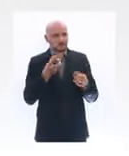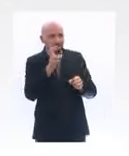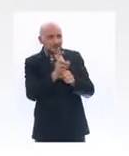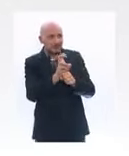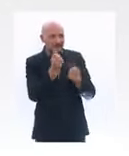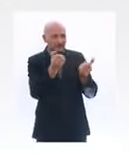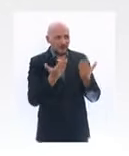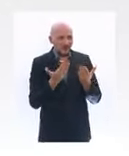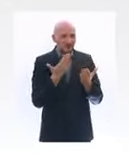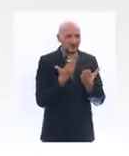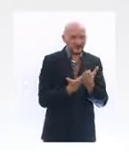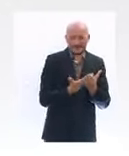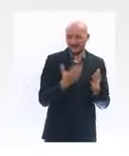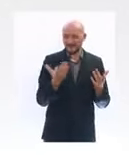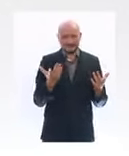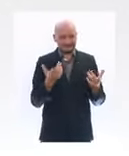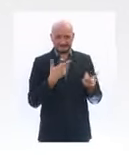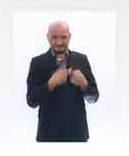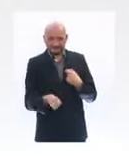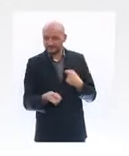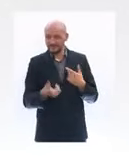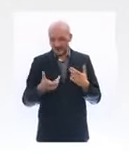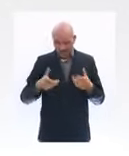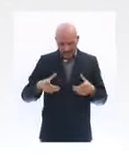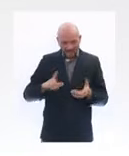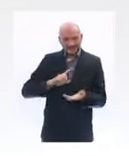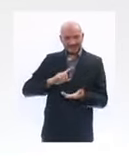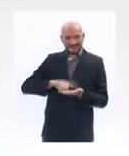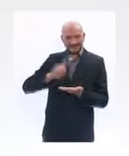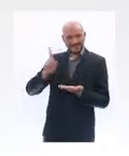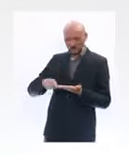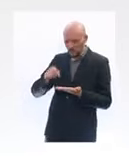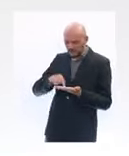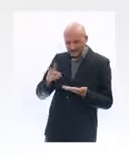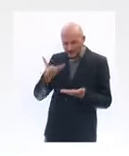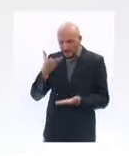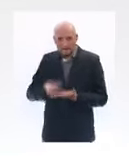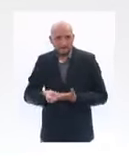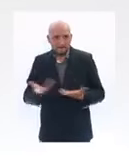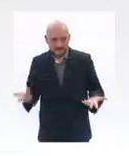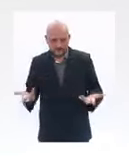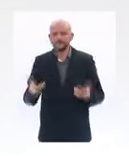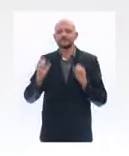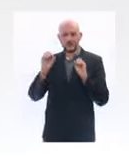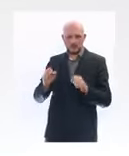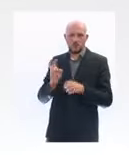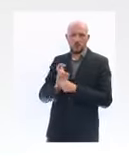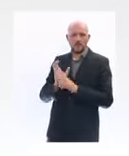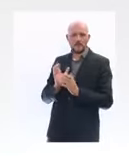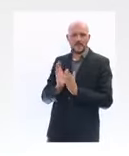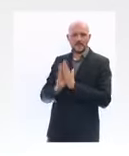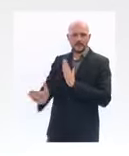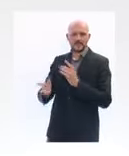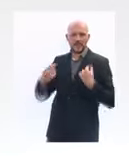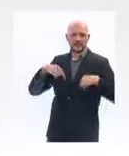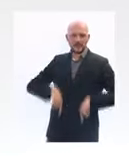'a aucune possibilité d'accès à de la trésorerie, nous accorderons des prêts directs de l'État. Nous